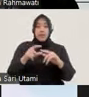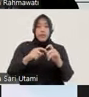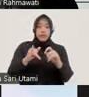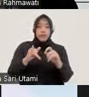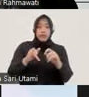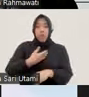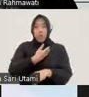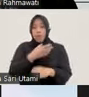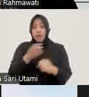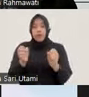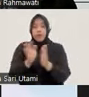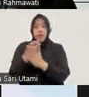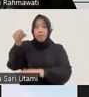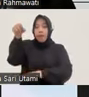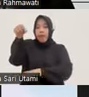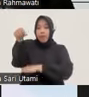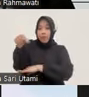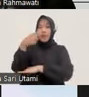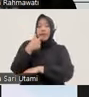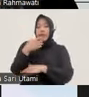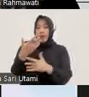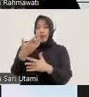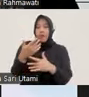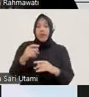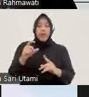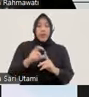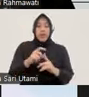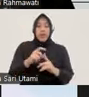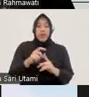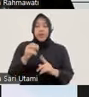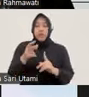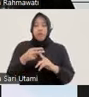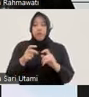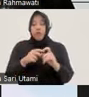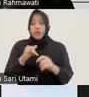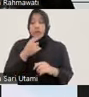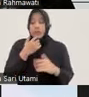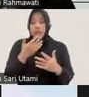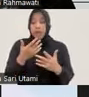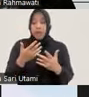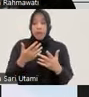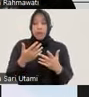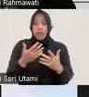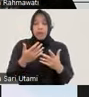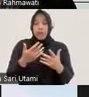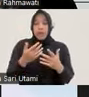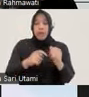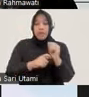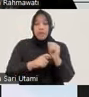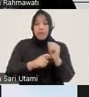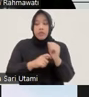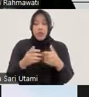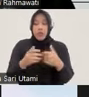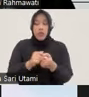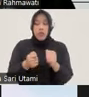outputnya berupa penghentian perkara atau diversi gitu ya memindahkan respon penanganan kasus ke bukan non